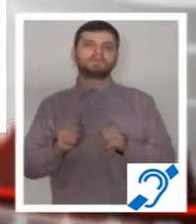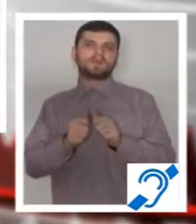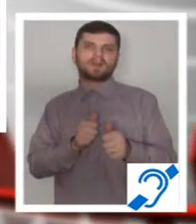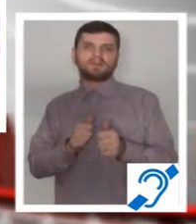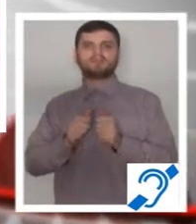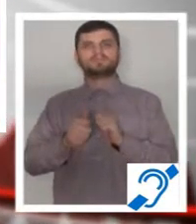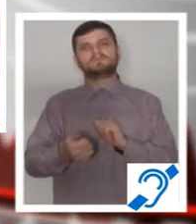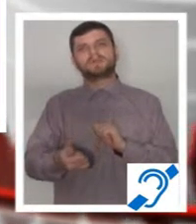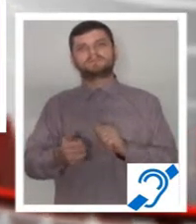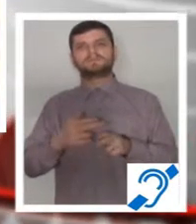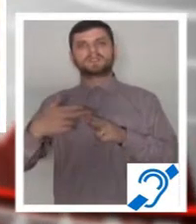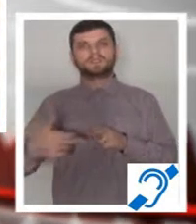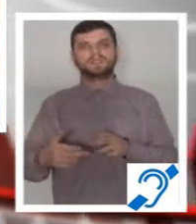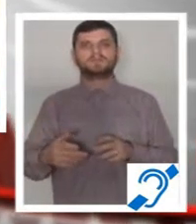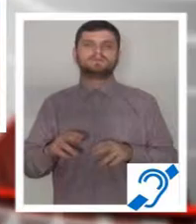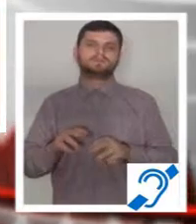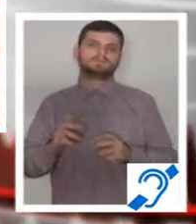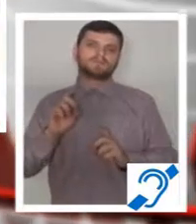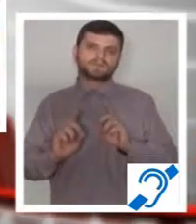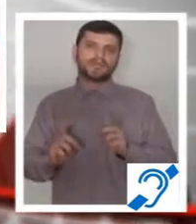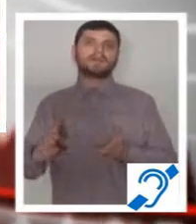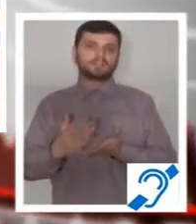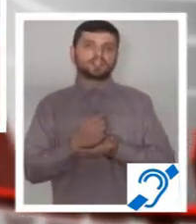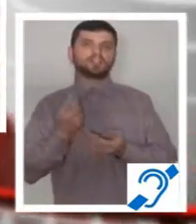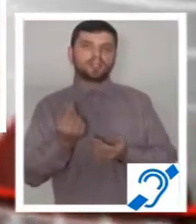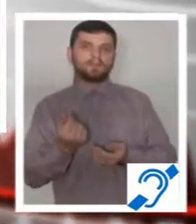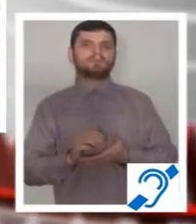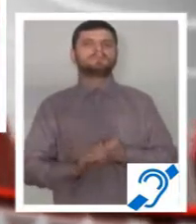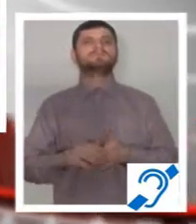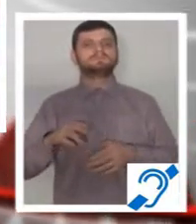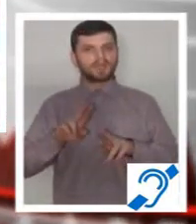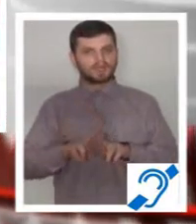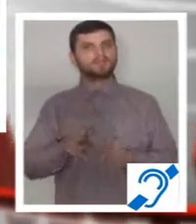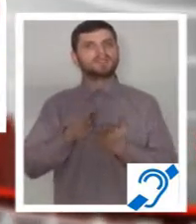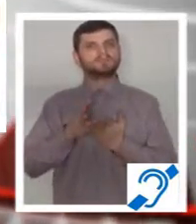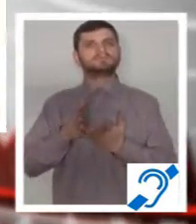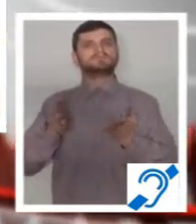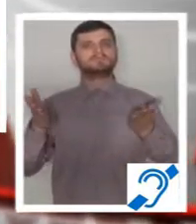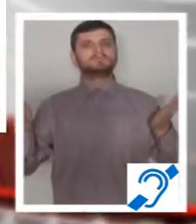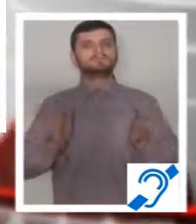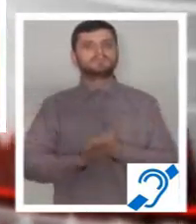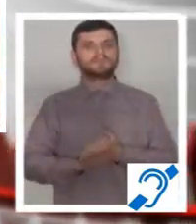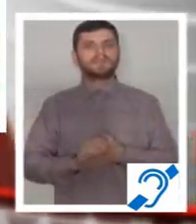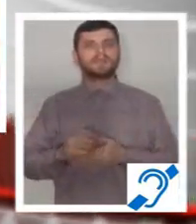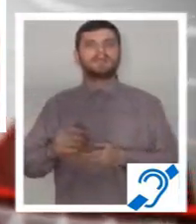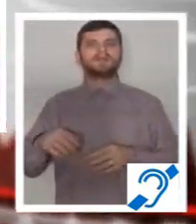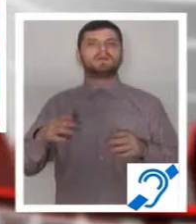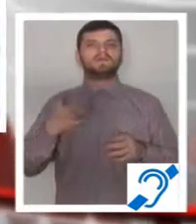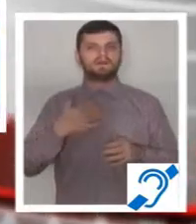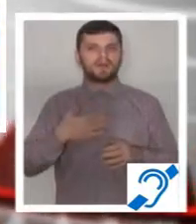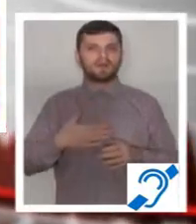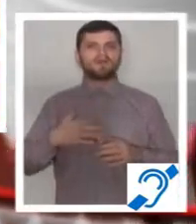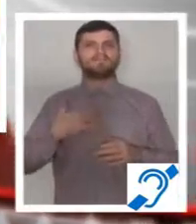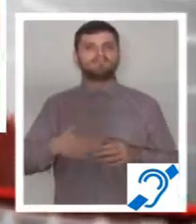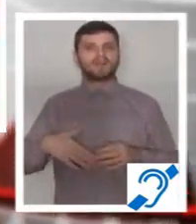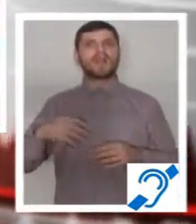acestuia, inclusiv din punct de vedere comercial. Inițial, primăria intenționa ca în iarna 2015-2016 să amenajeze nu unul,